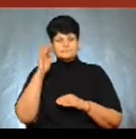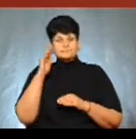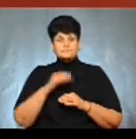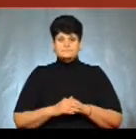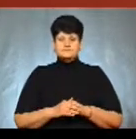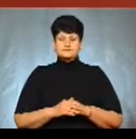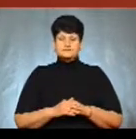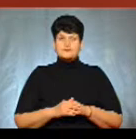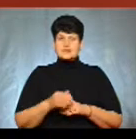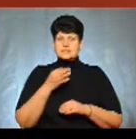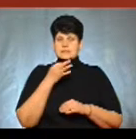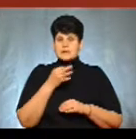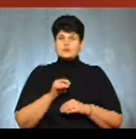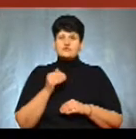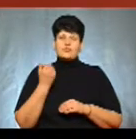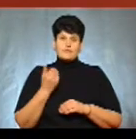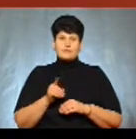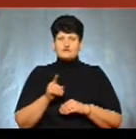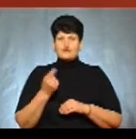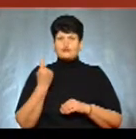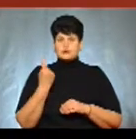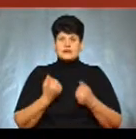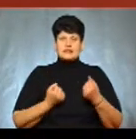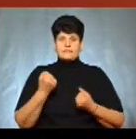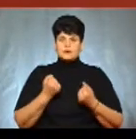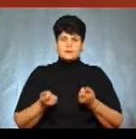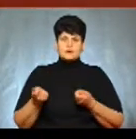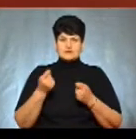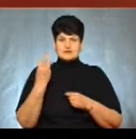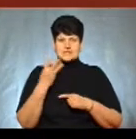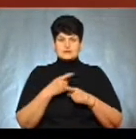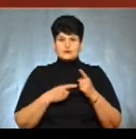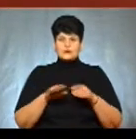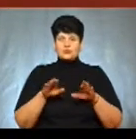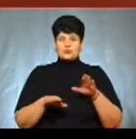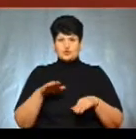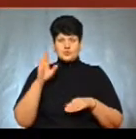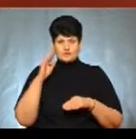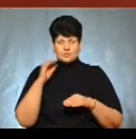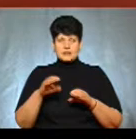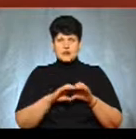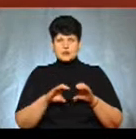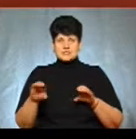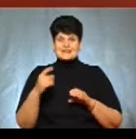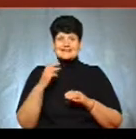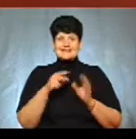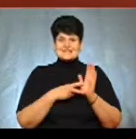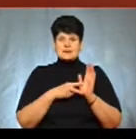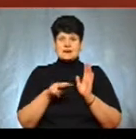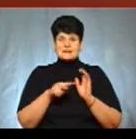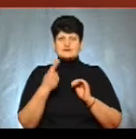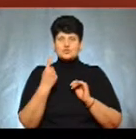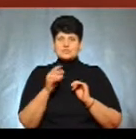Скажу вам до цього, що один автомобіль вивозить 3,5 тонни води, розхід ствола 7 літрів за секунду, Отже,